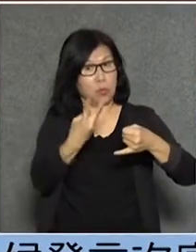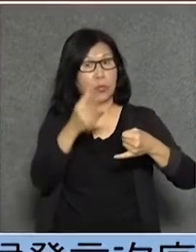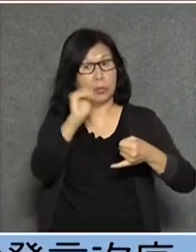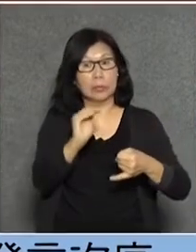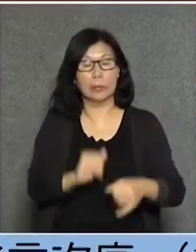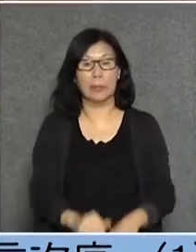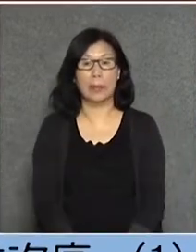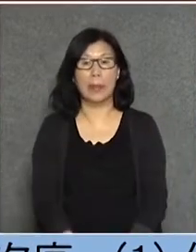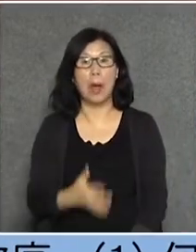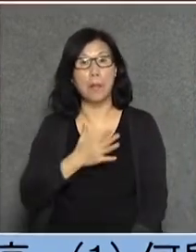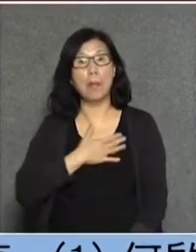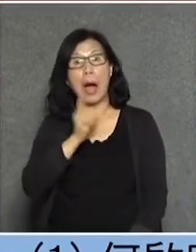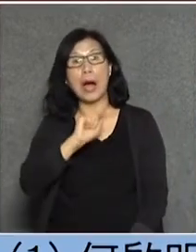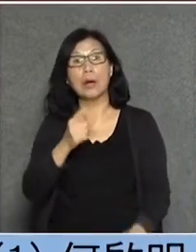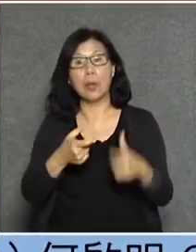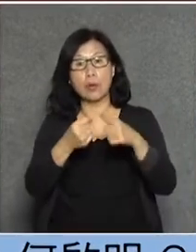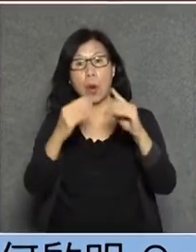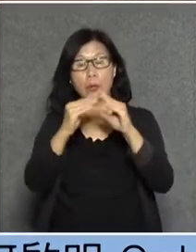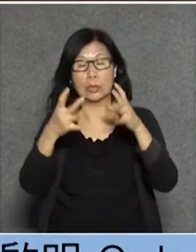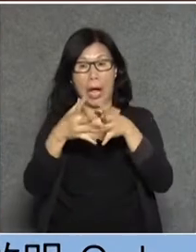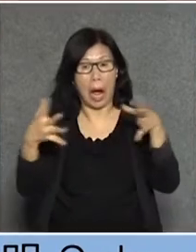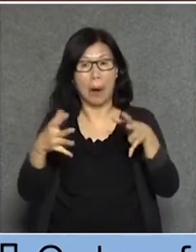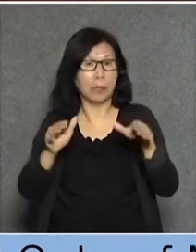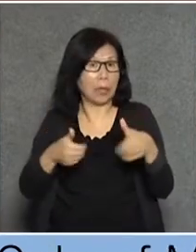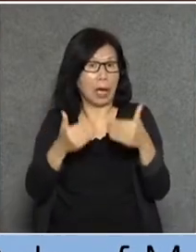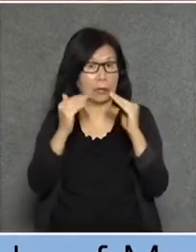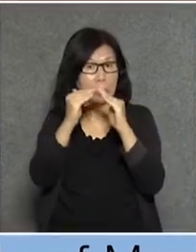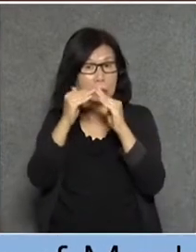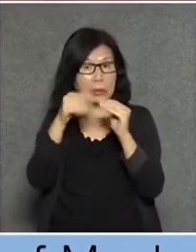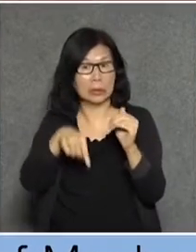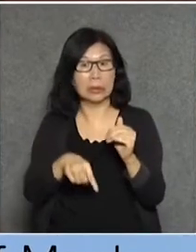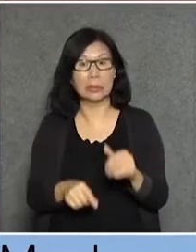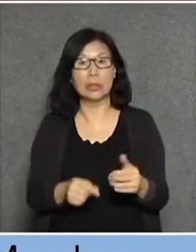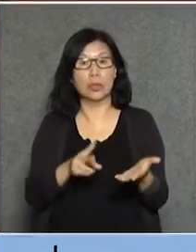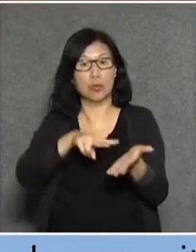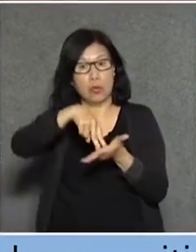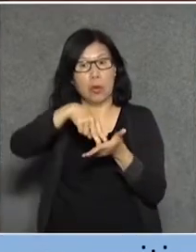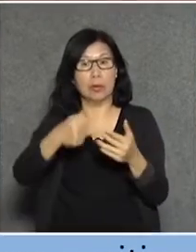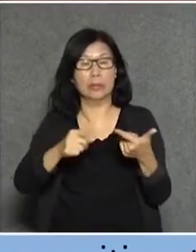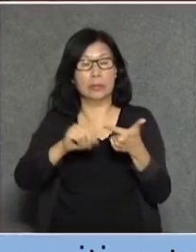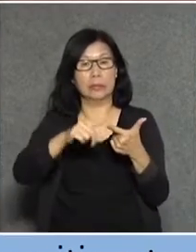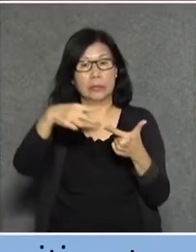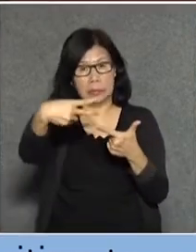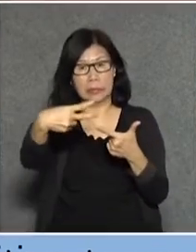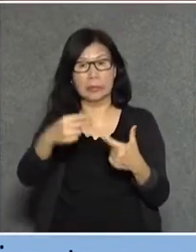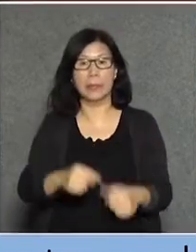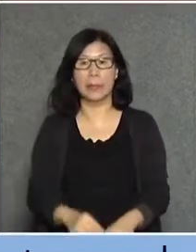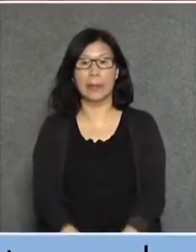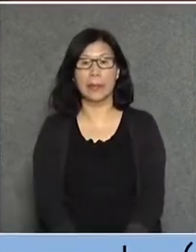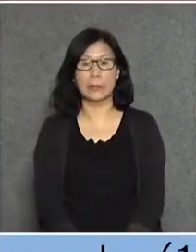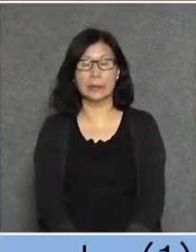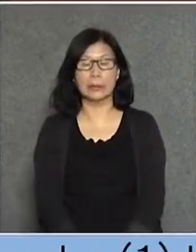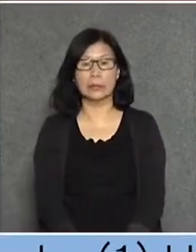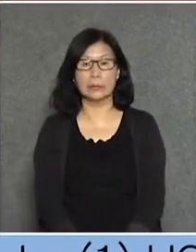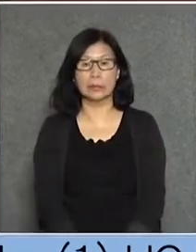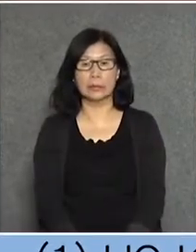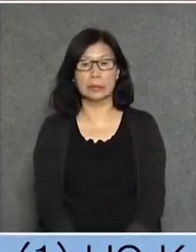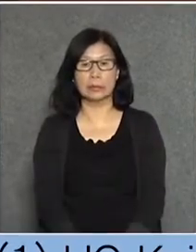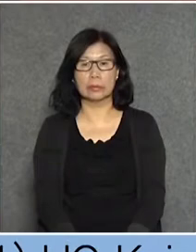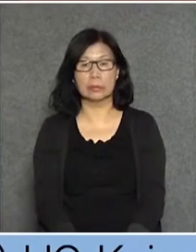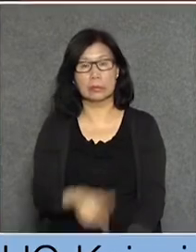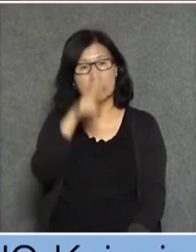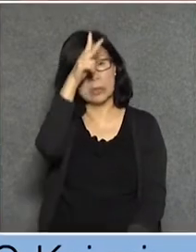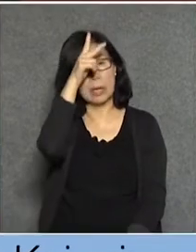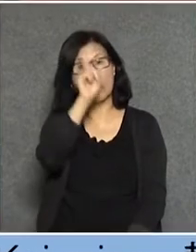怕我們財團好了中立第二就是說回政府